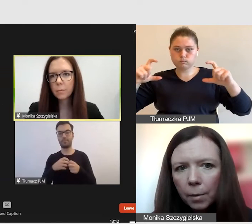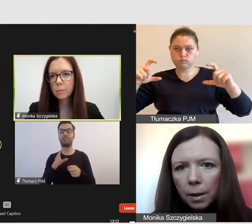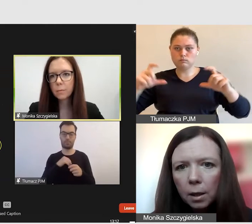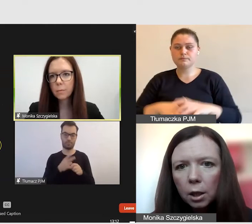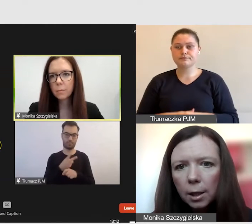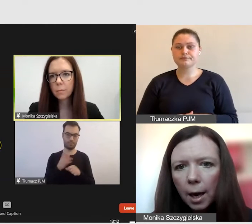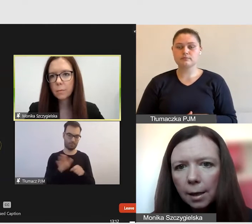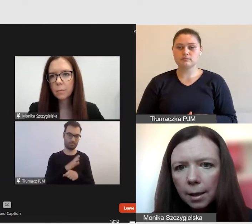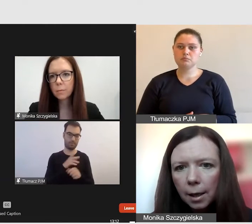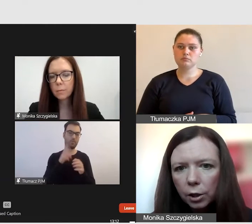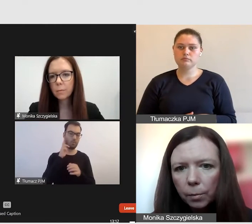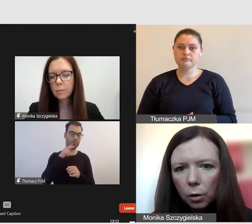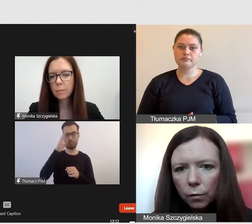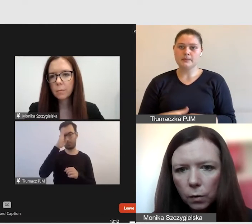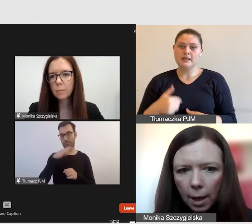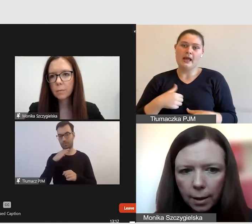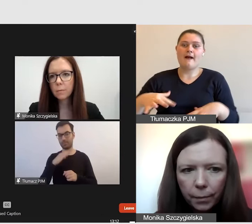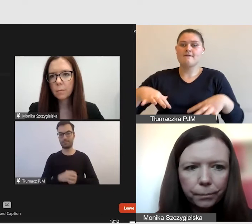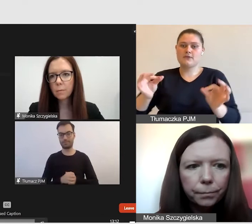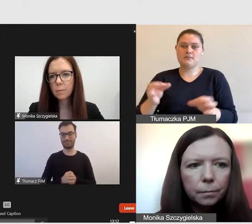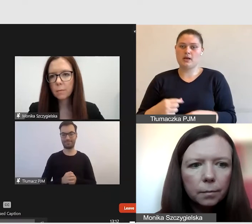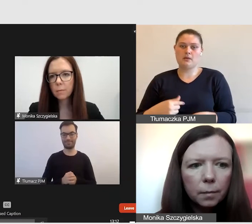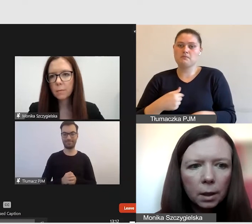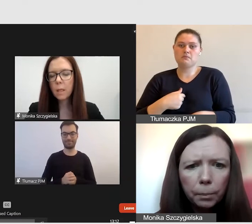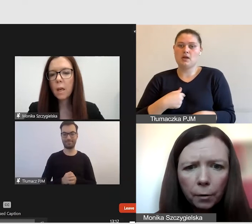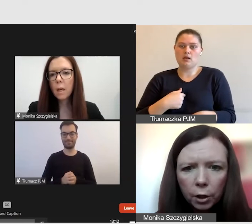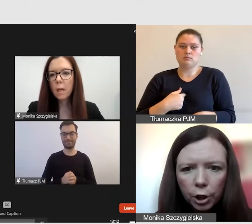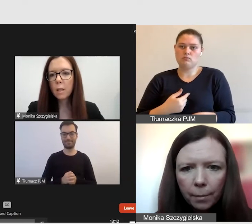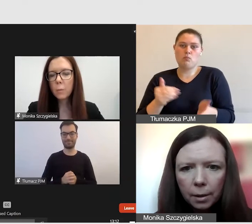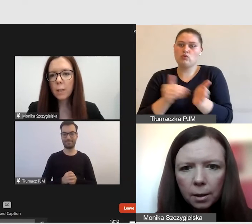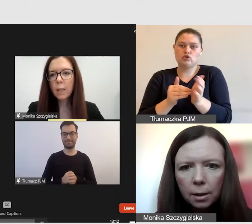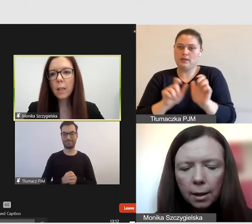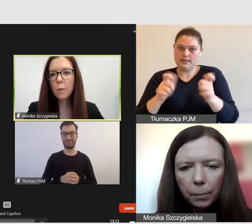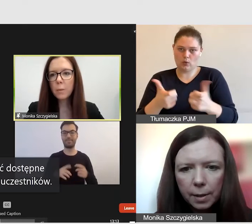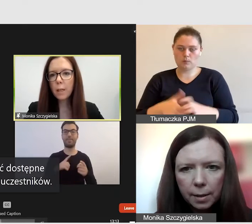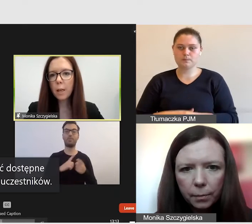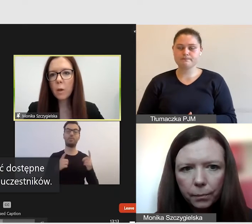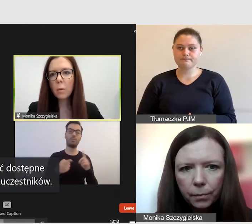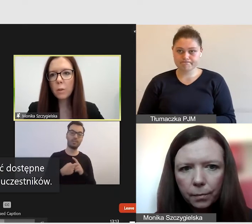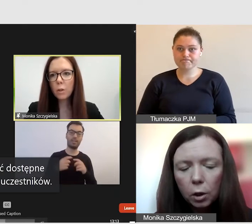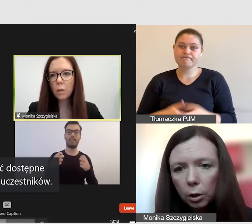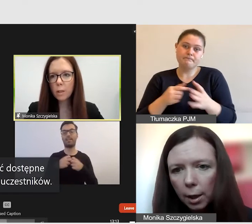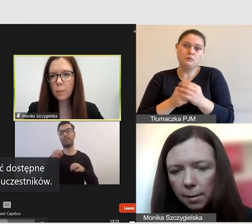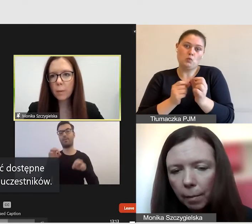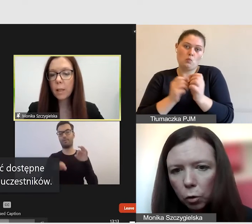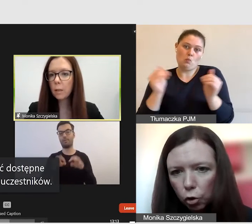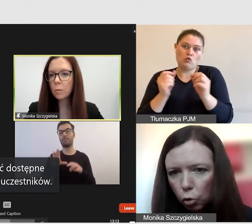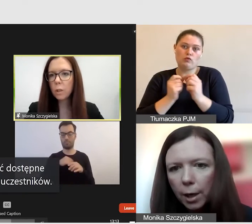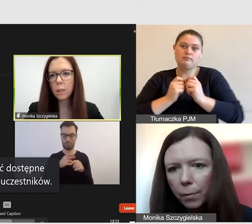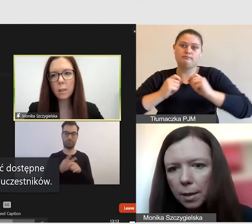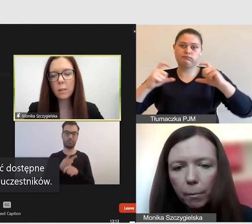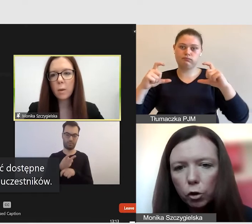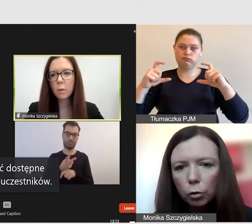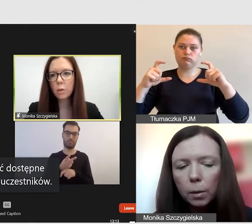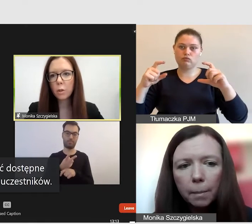Wybieramy idealne dla siebie rozwiązanie i powiększamy napisy. I teraz mamy już